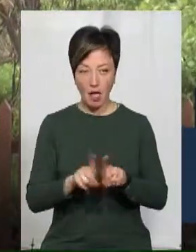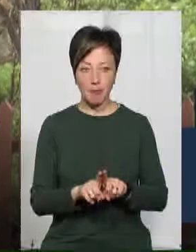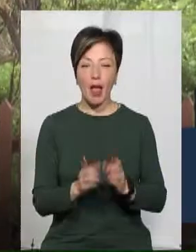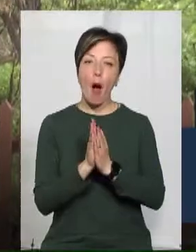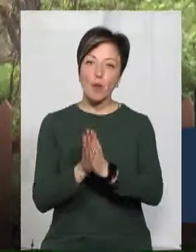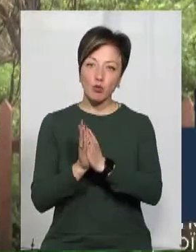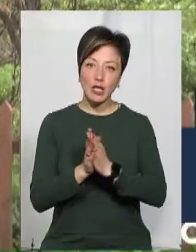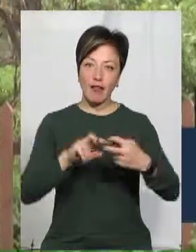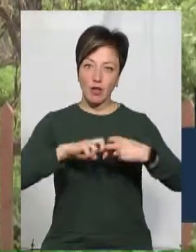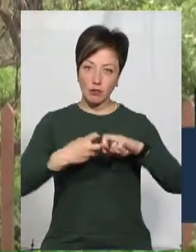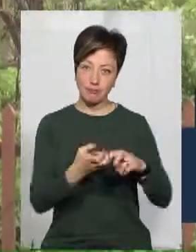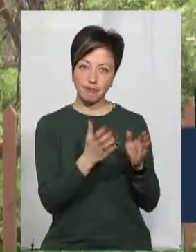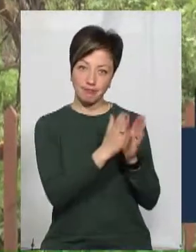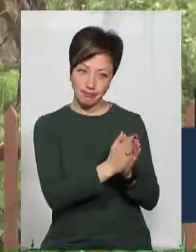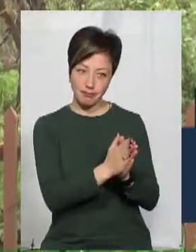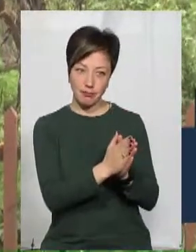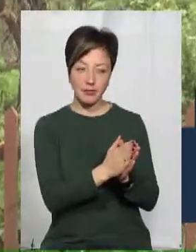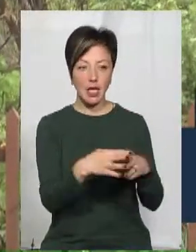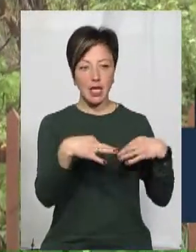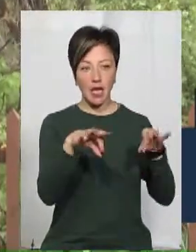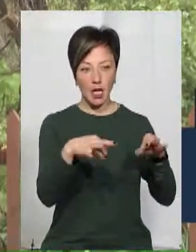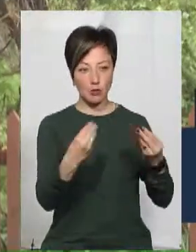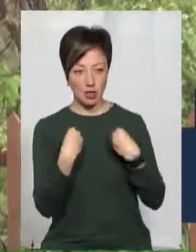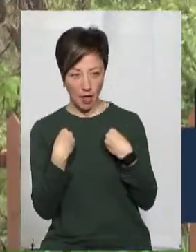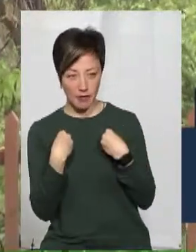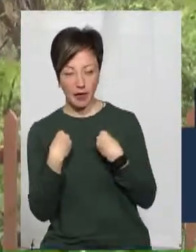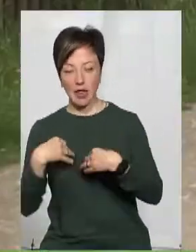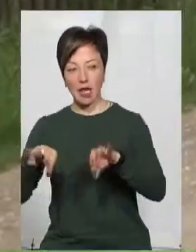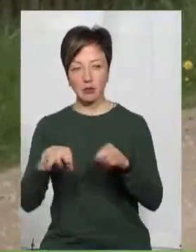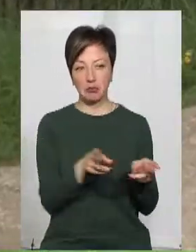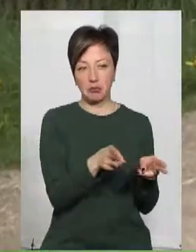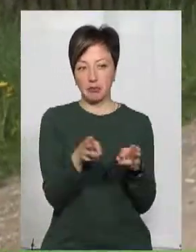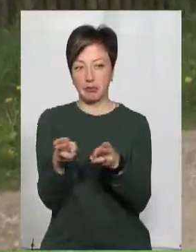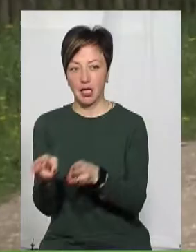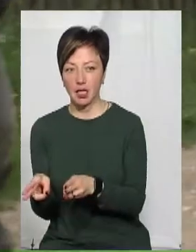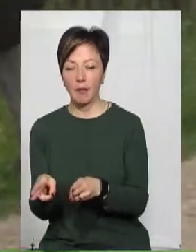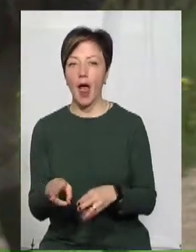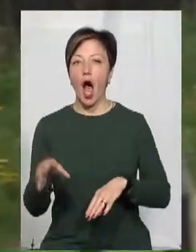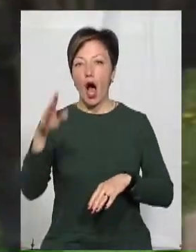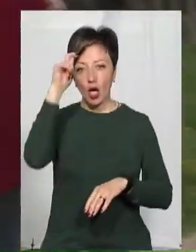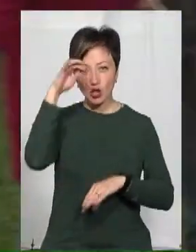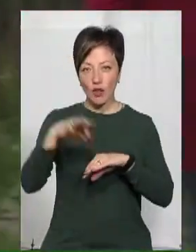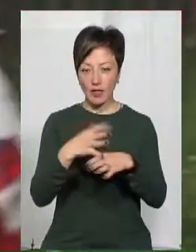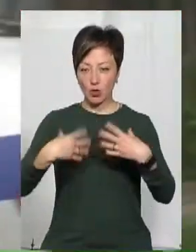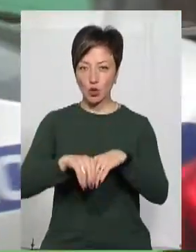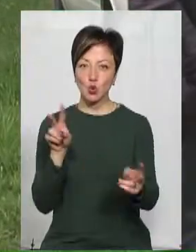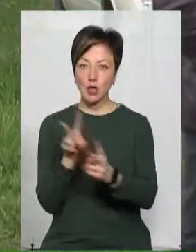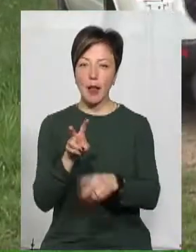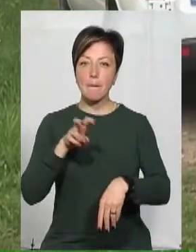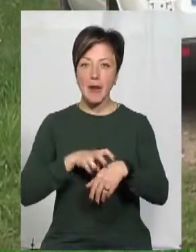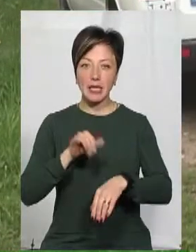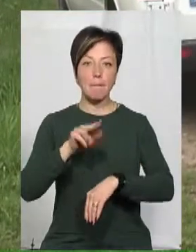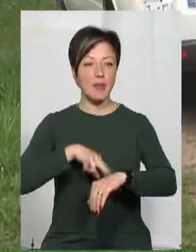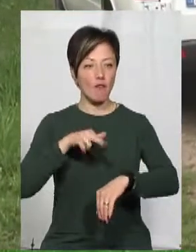франківському голові транспорт. Він дав нам транспорт, ми приїхали. Чоловіка з родиною на Хмельниччині зустріли медики та